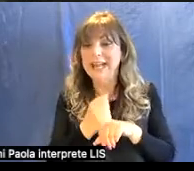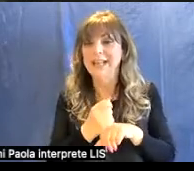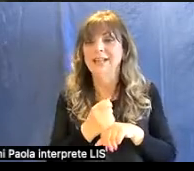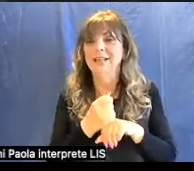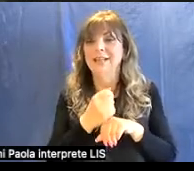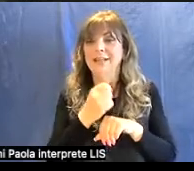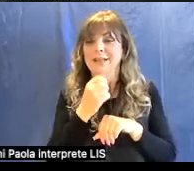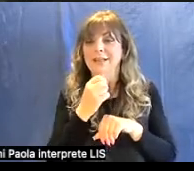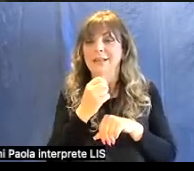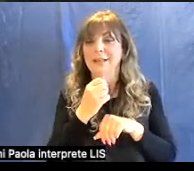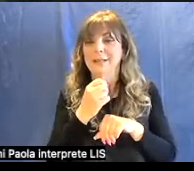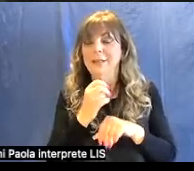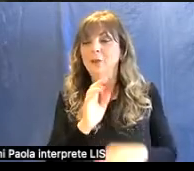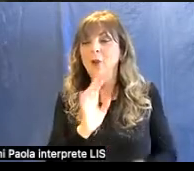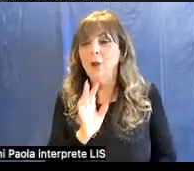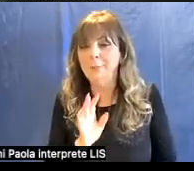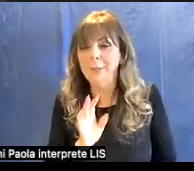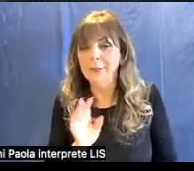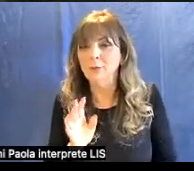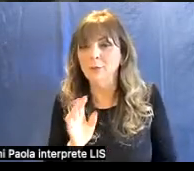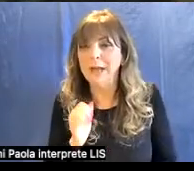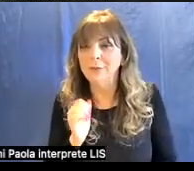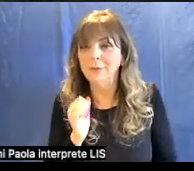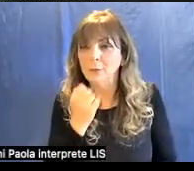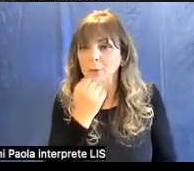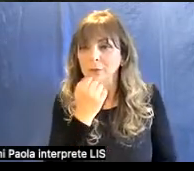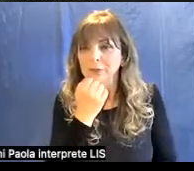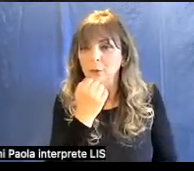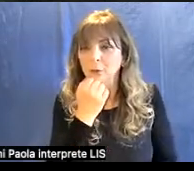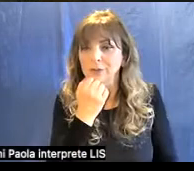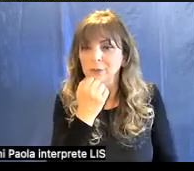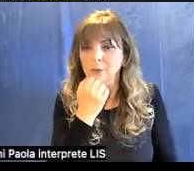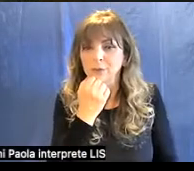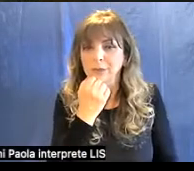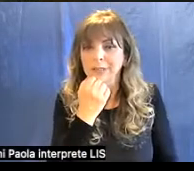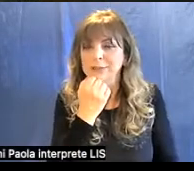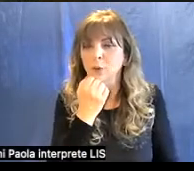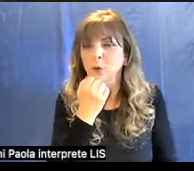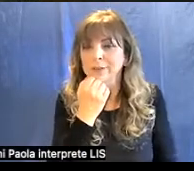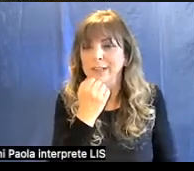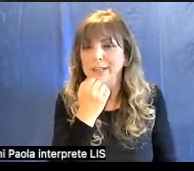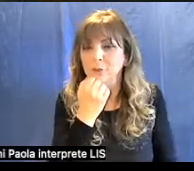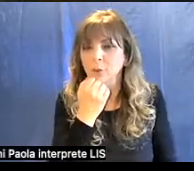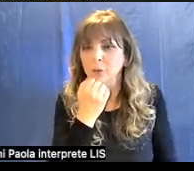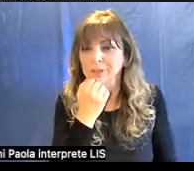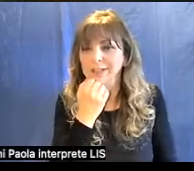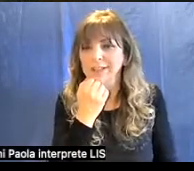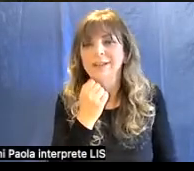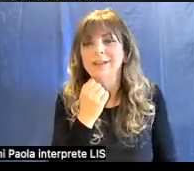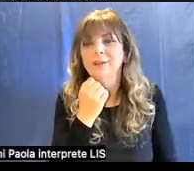e l'epidoprocite. Ecco, con questa carrellata sui pigmenti